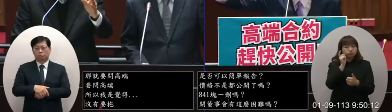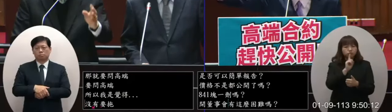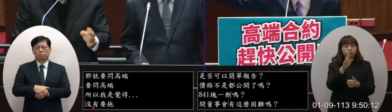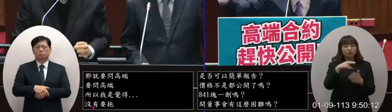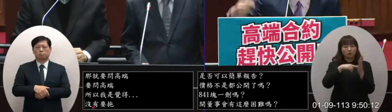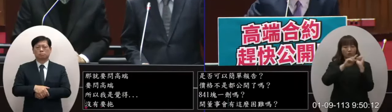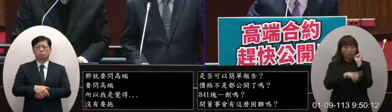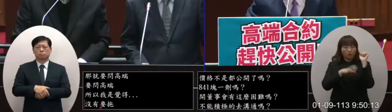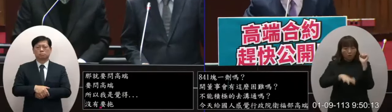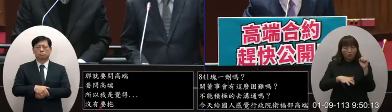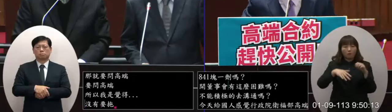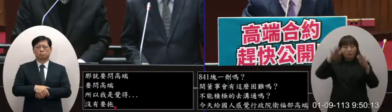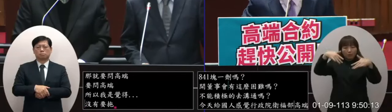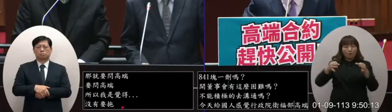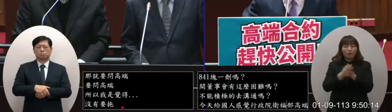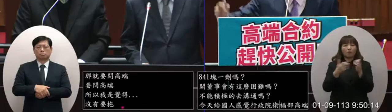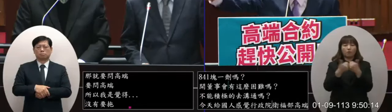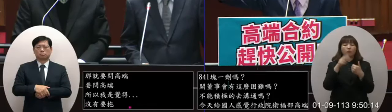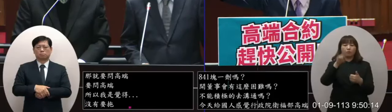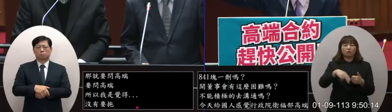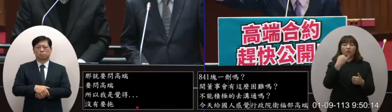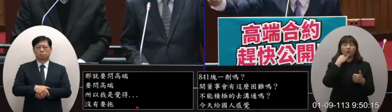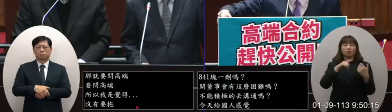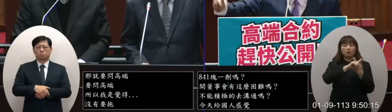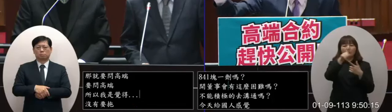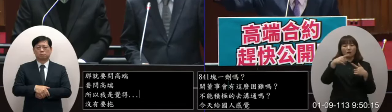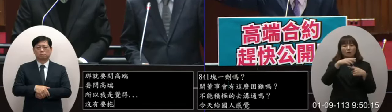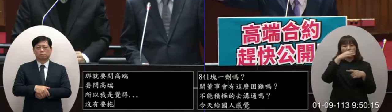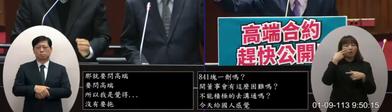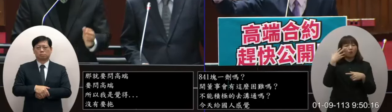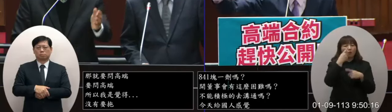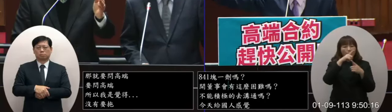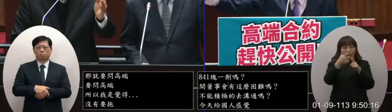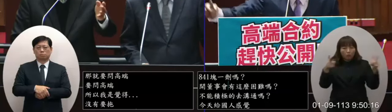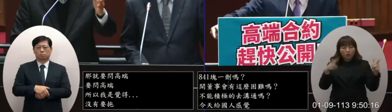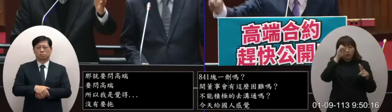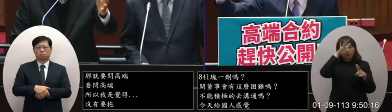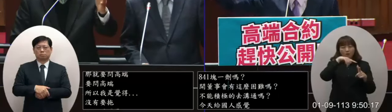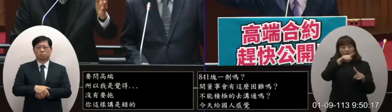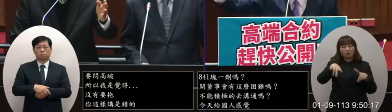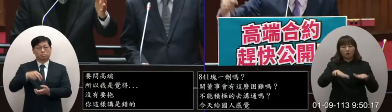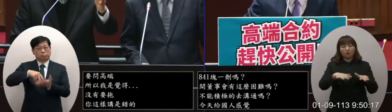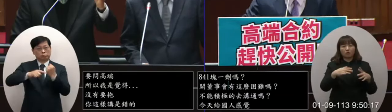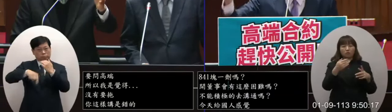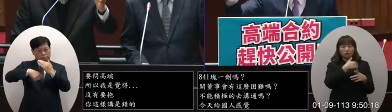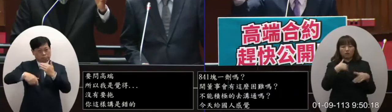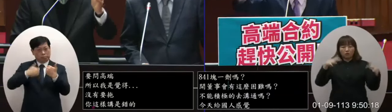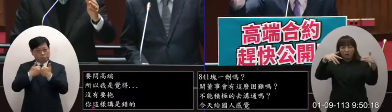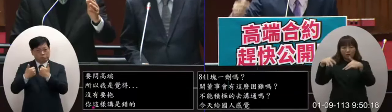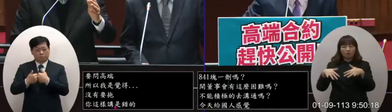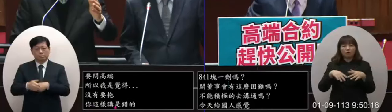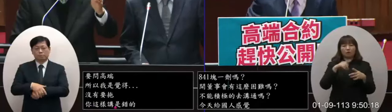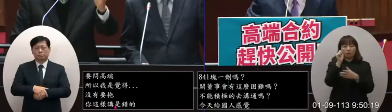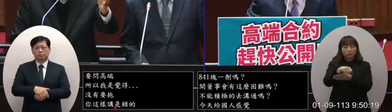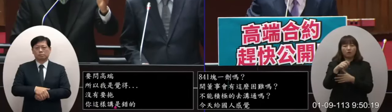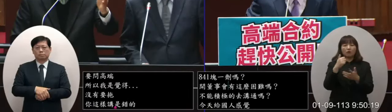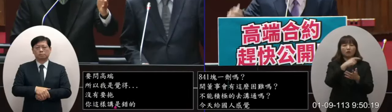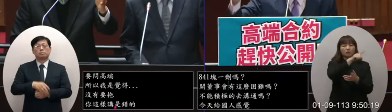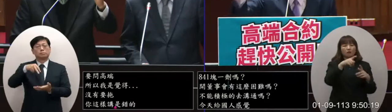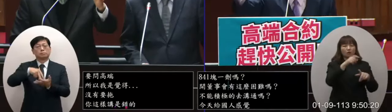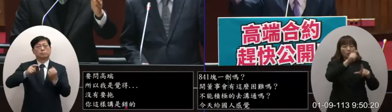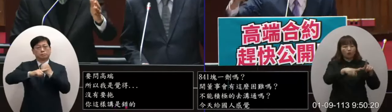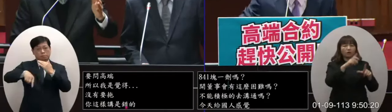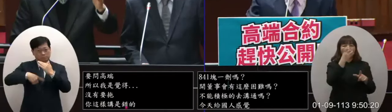難立法院臨時會都可以開了各黨朝野大家現在都可以來開會為什麼高端不行